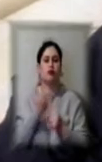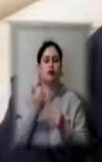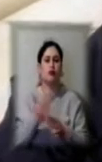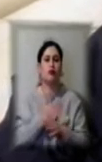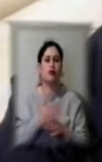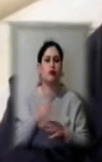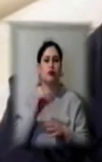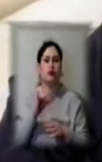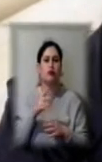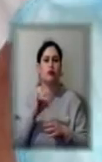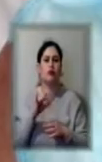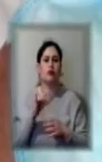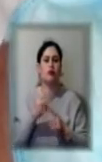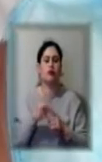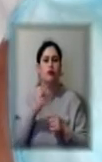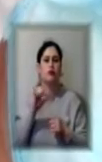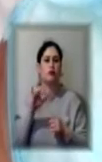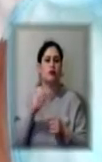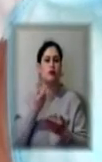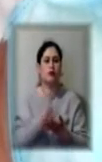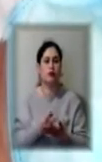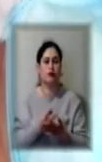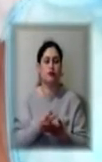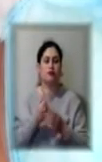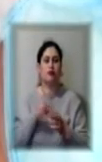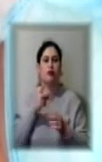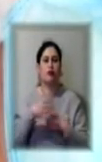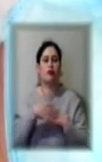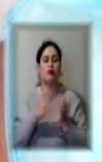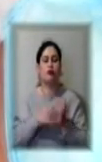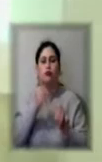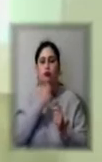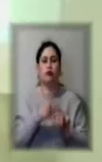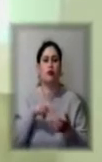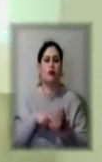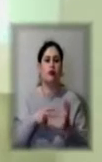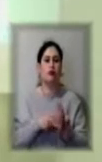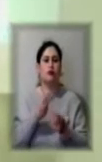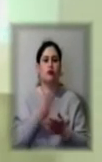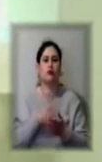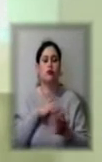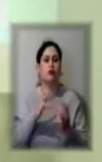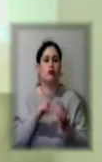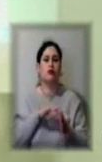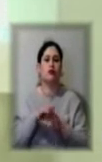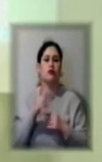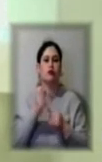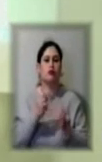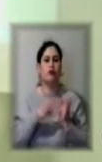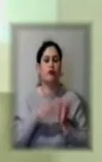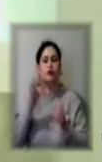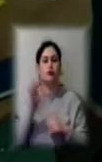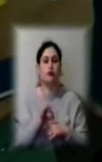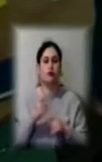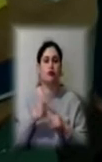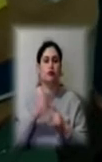радіології два пацієнти. 2019 року план за ліжком місцями було виконано на 108 відсотків. За чотири місяці